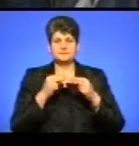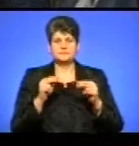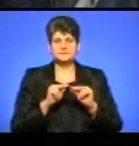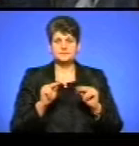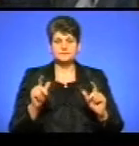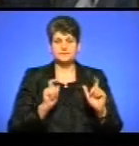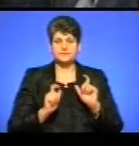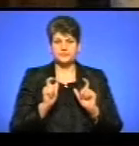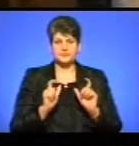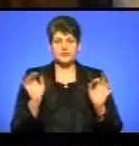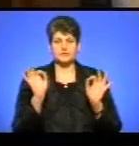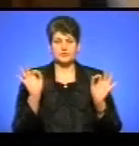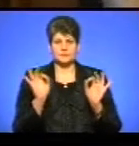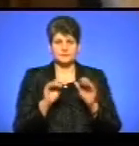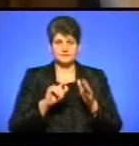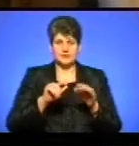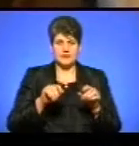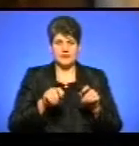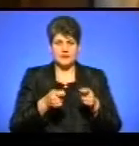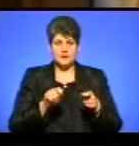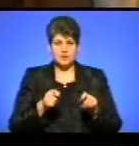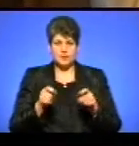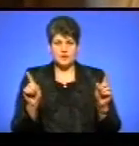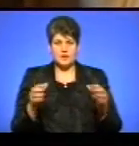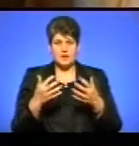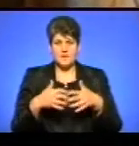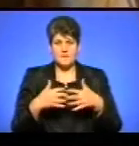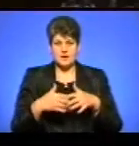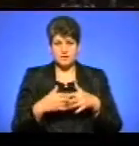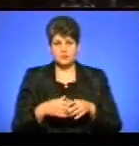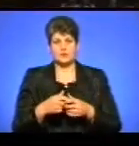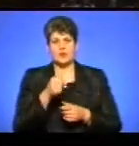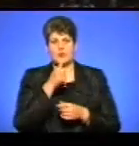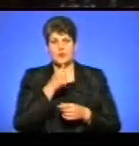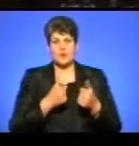звукоінженери налаштовують музичну апаратуру. Конкурсанти тестують мікрофон.